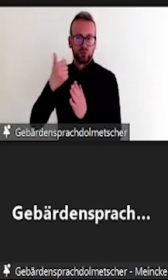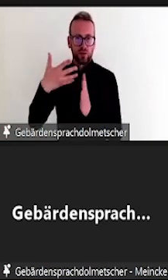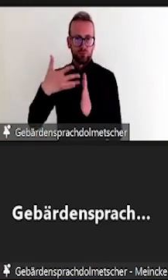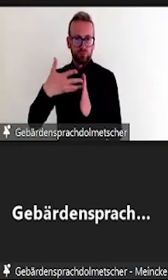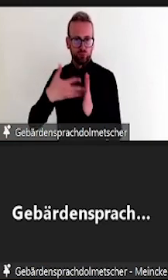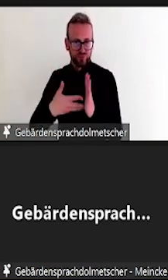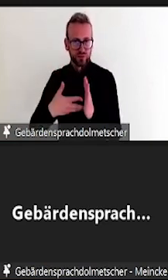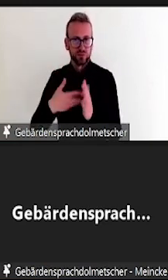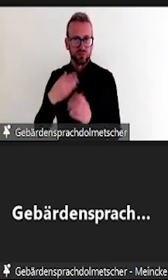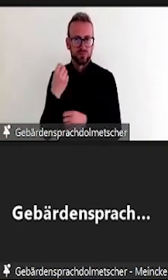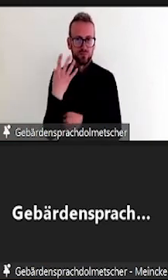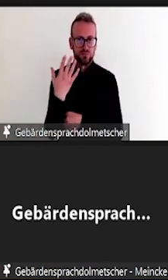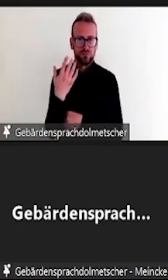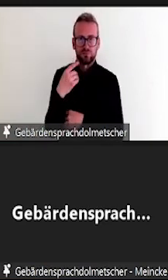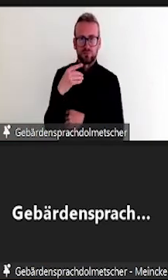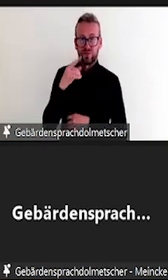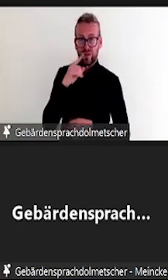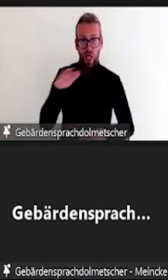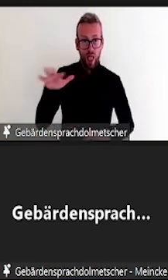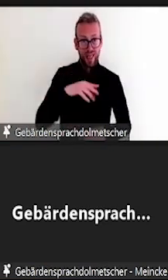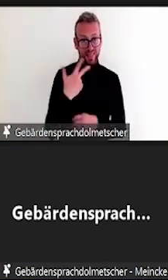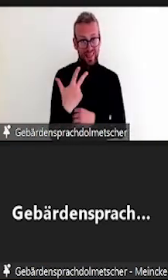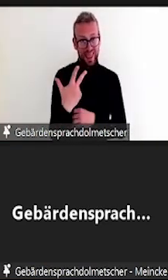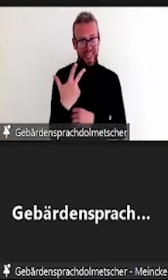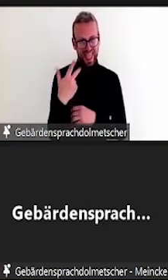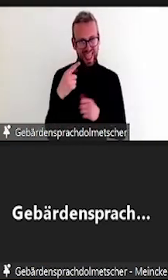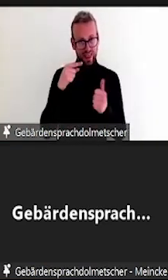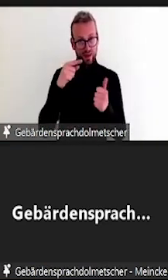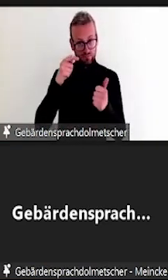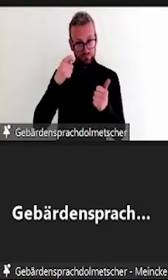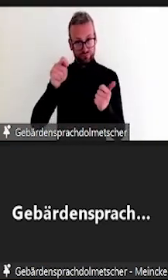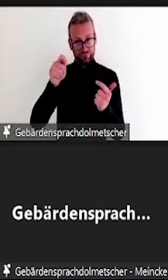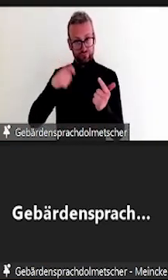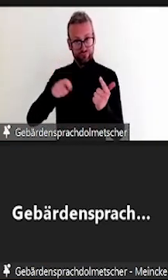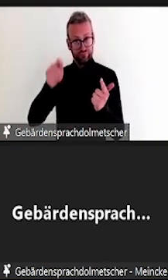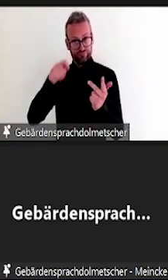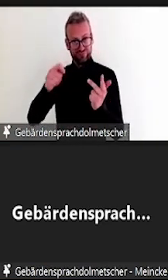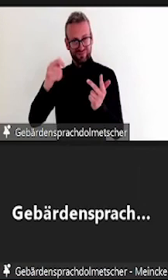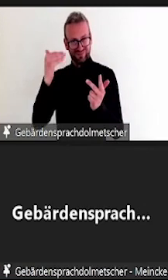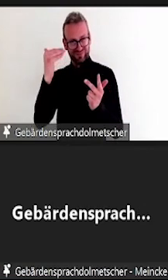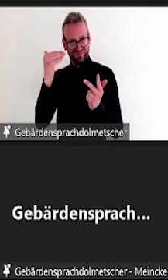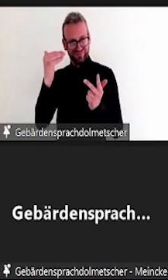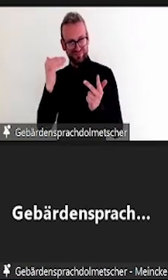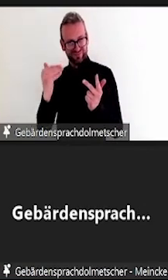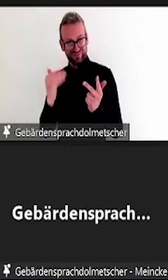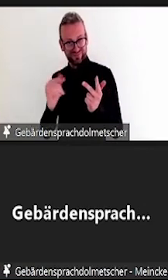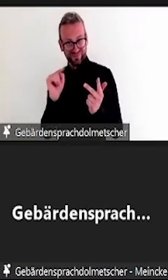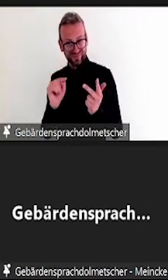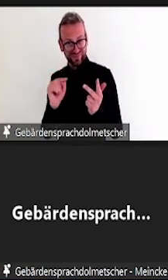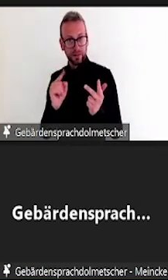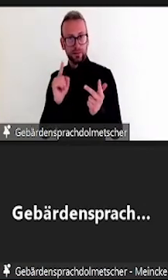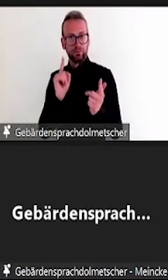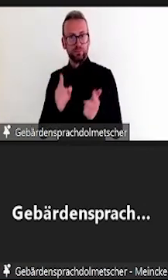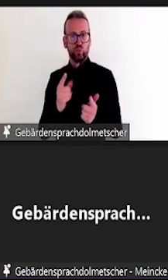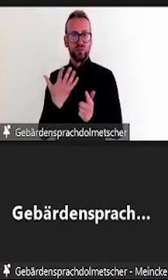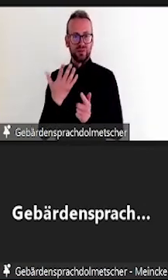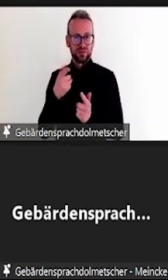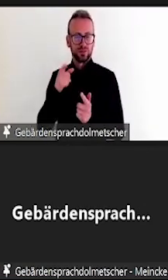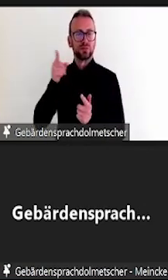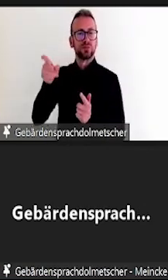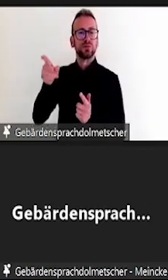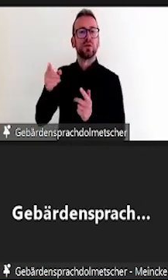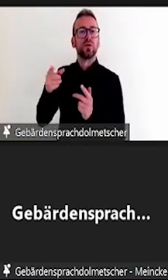Prozent reichen und dann ist es möglich. Was vielleicht wichtig ist in diesem Zusammenhang, manche